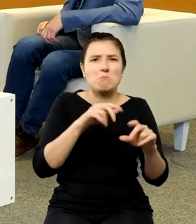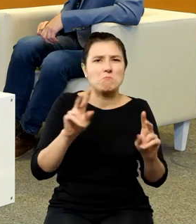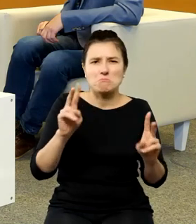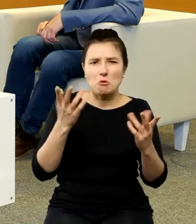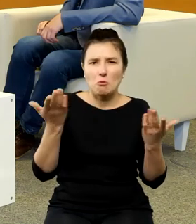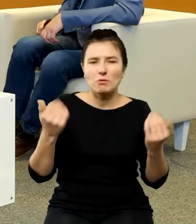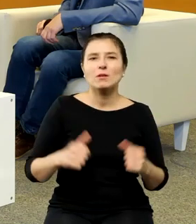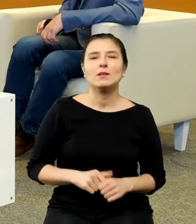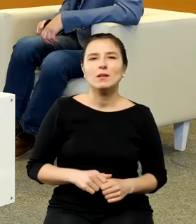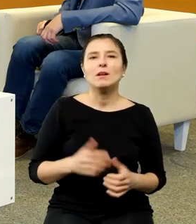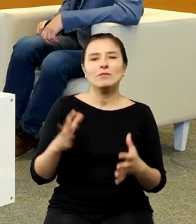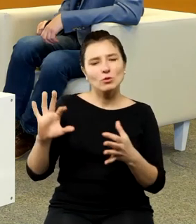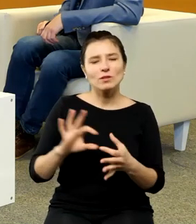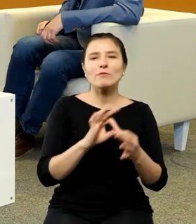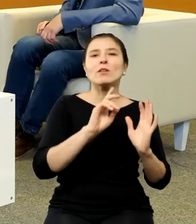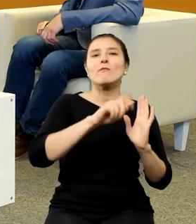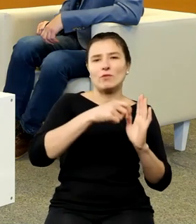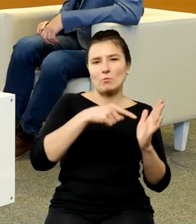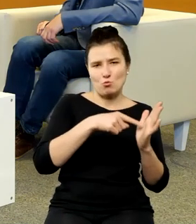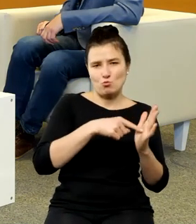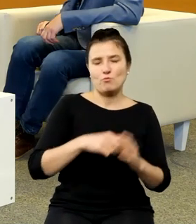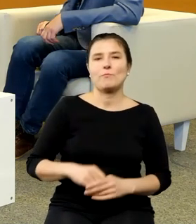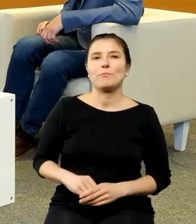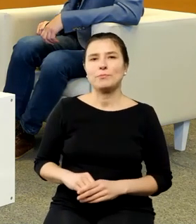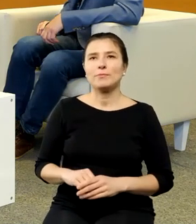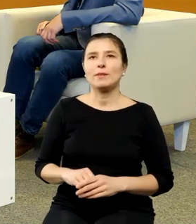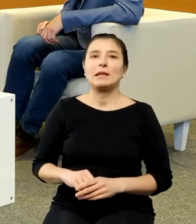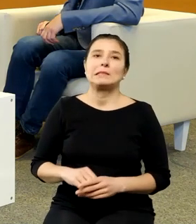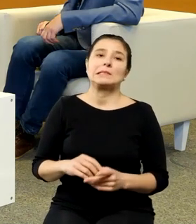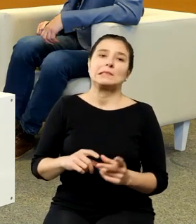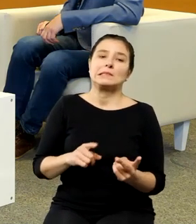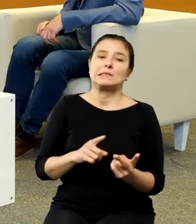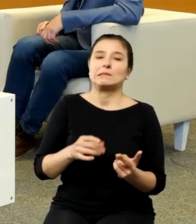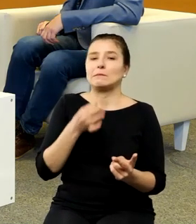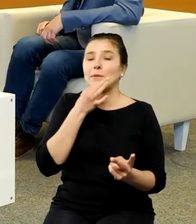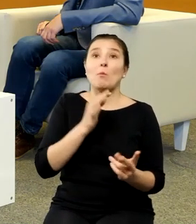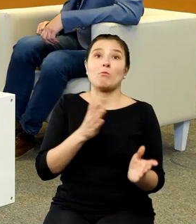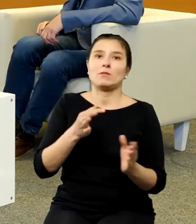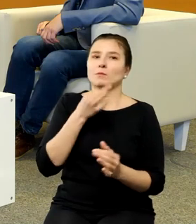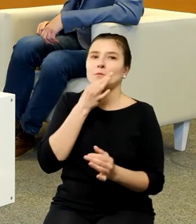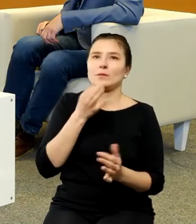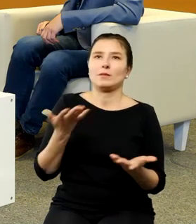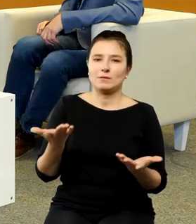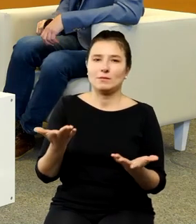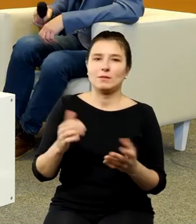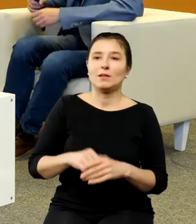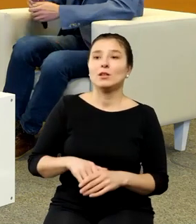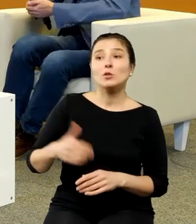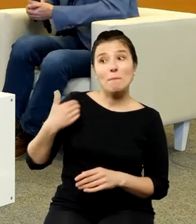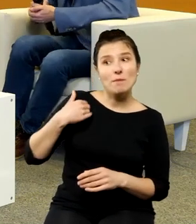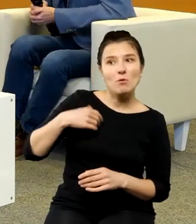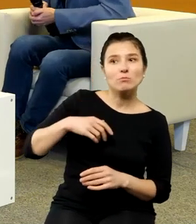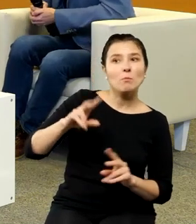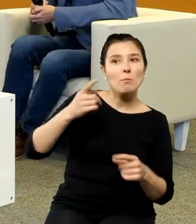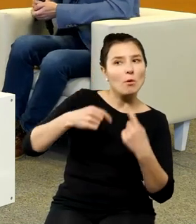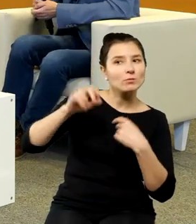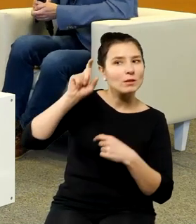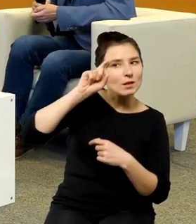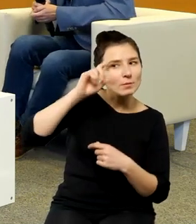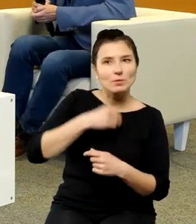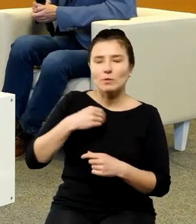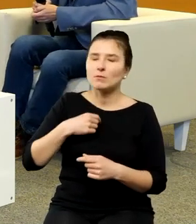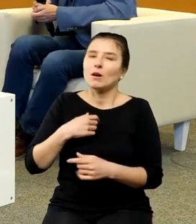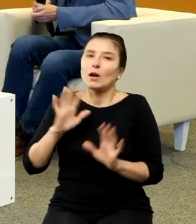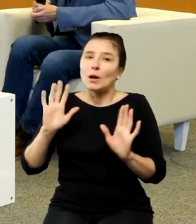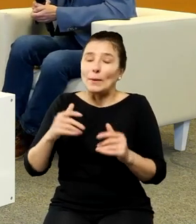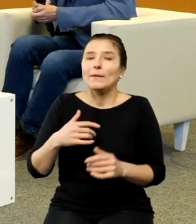nawiązanie do Seksmisji. To ja już, znaczy z dwojga złego, bo oczywiście następne pytanie to jest właśnie, czy był Niemcem, czy był Polakiem, już wolę to drugie, bo z niego